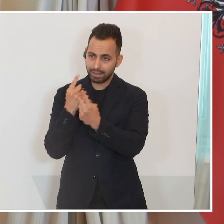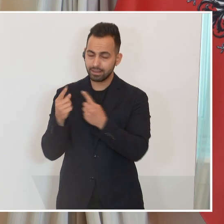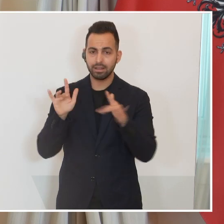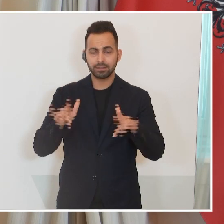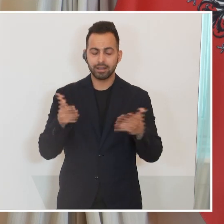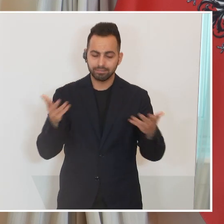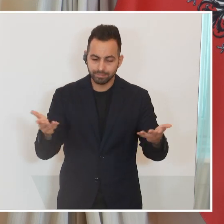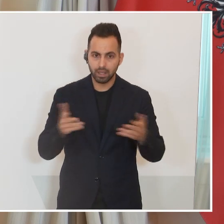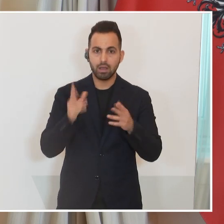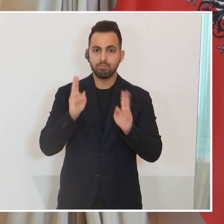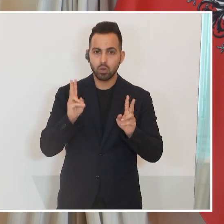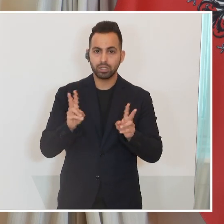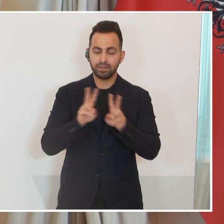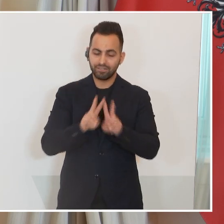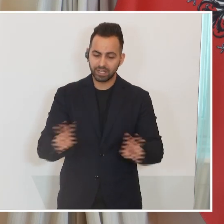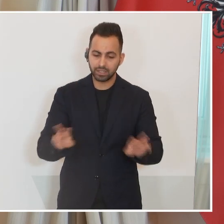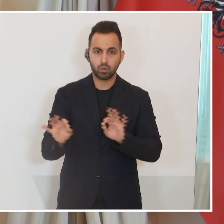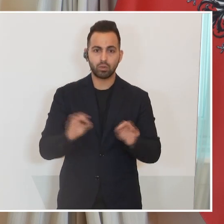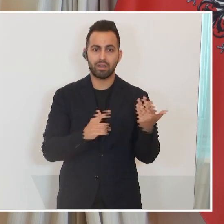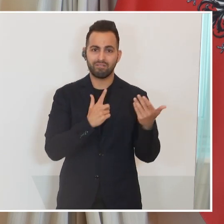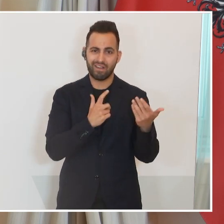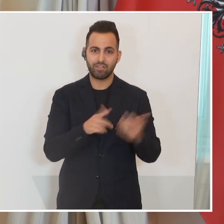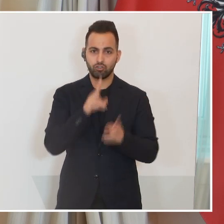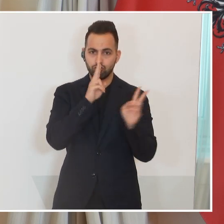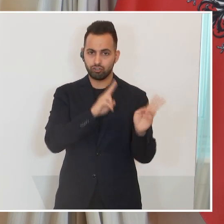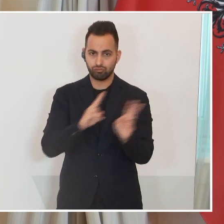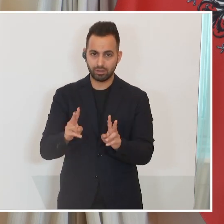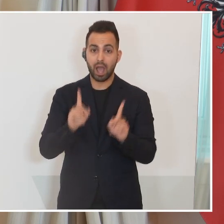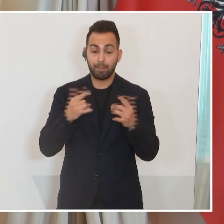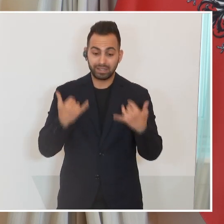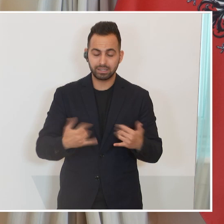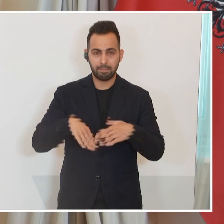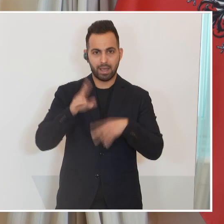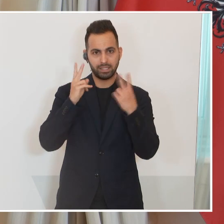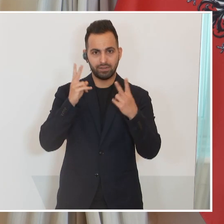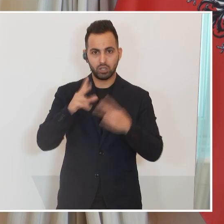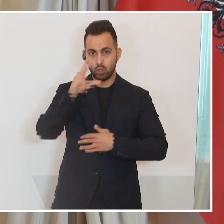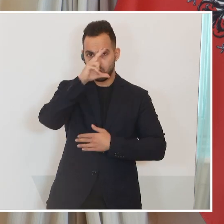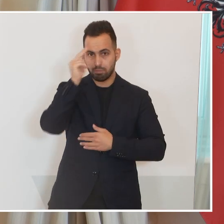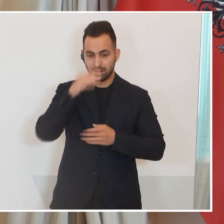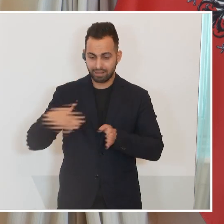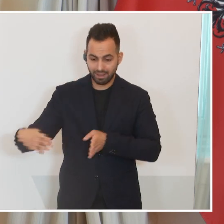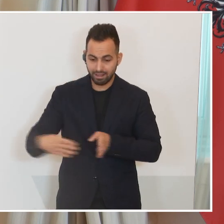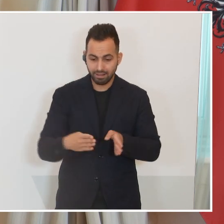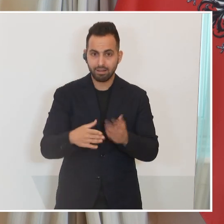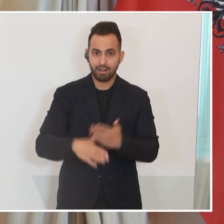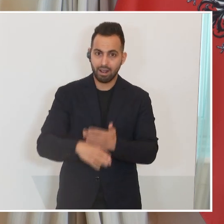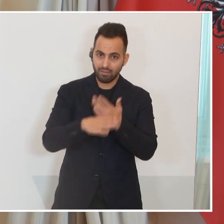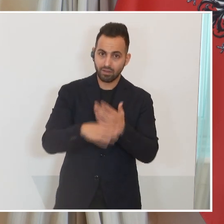eines möglichen Friedens oder Waffenstillstandes, aber vor allem jetzt für humanitäre Hilfe und das dringende Thema der